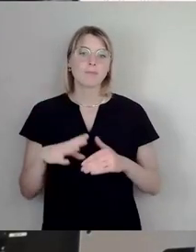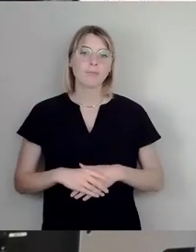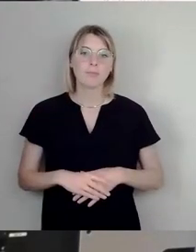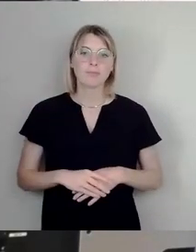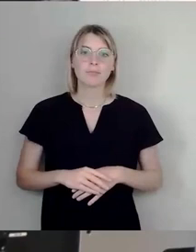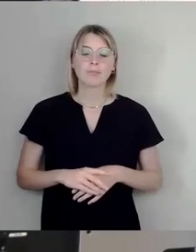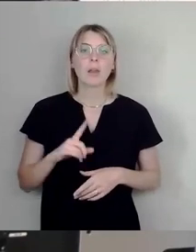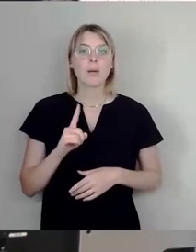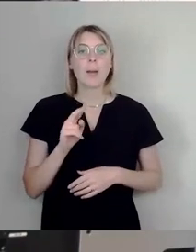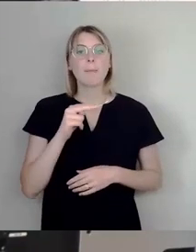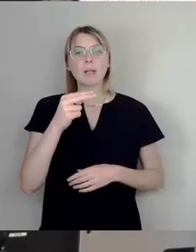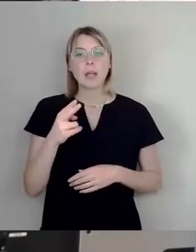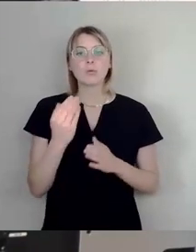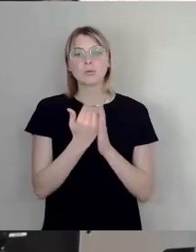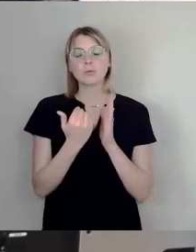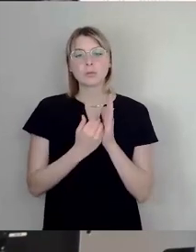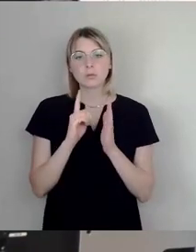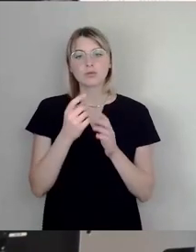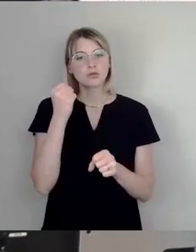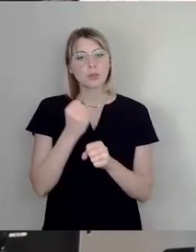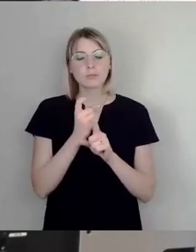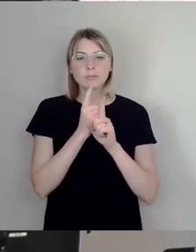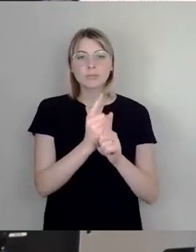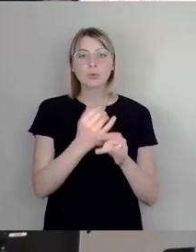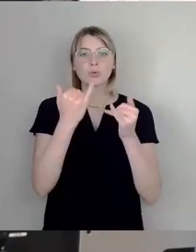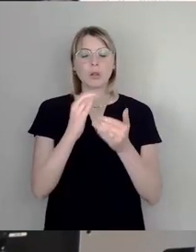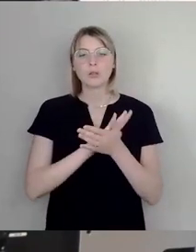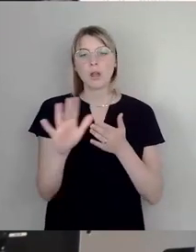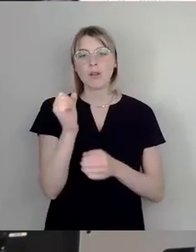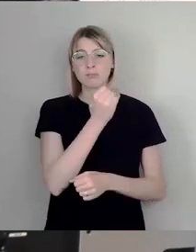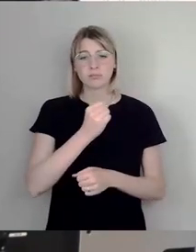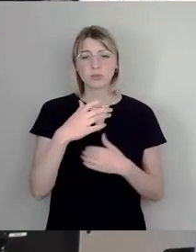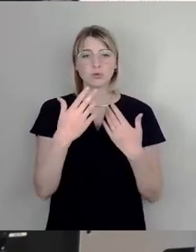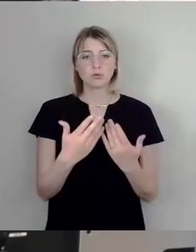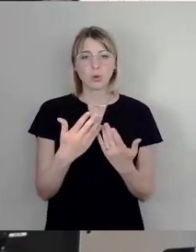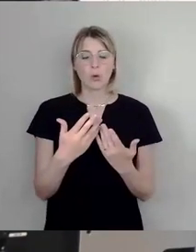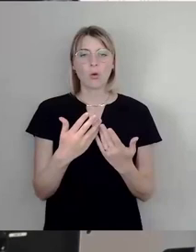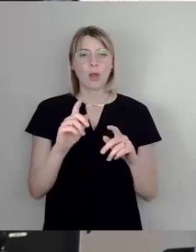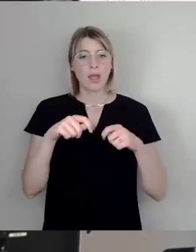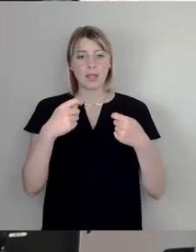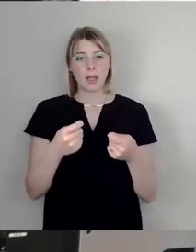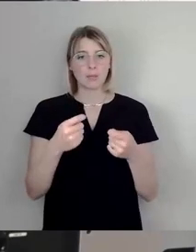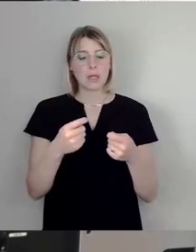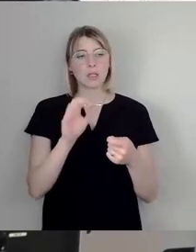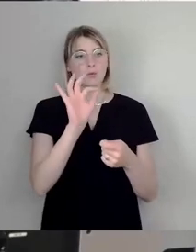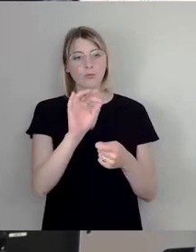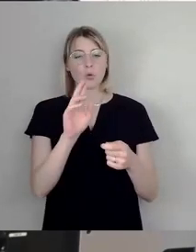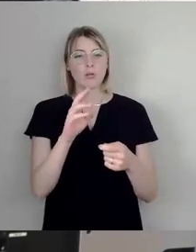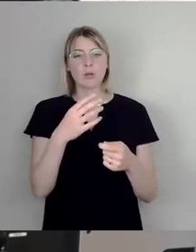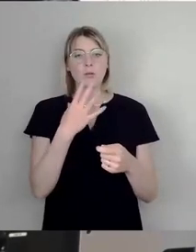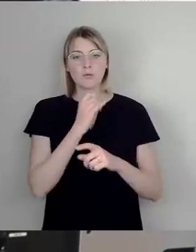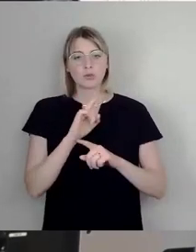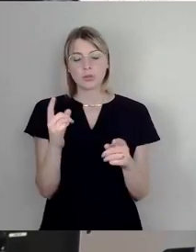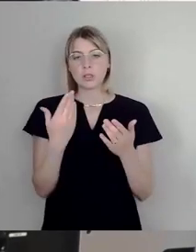verbindlich, die ist immer von allen beachtet worden, um sie jetzt willkürlich außer Kraft zu setzen, wenn sie ein Ergebnis erzeugt, was einem nicht passt. Das ist auch nicht gut. Es ist eine